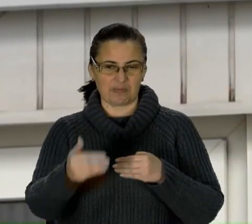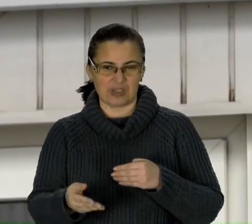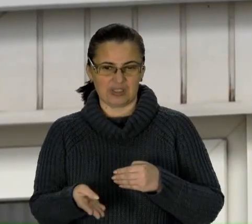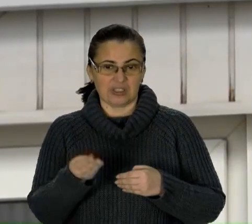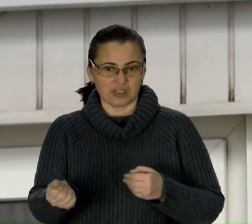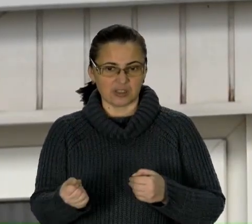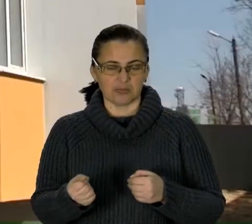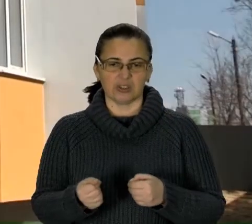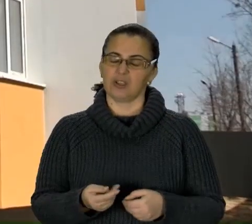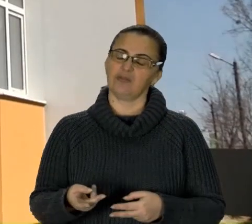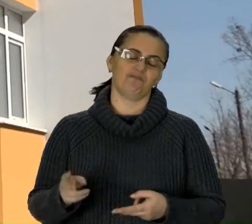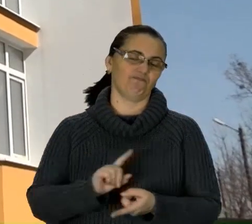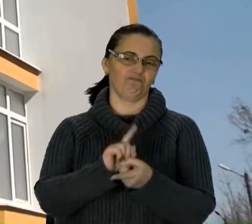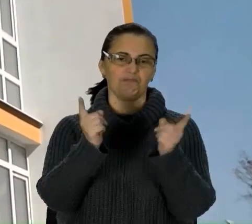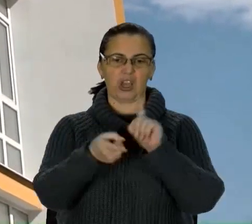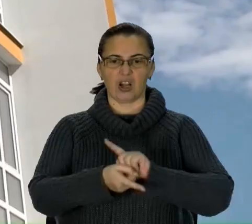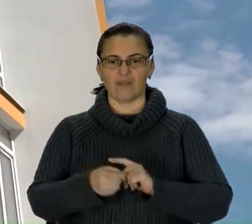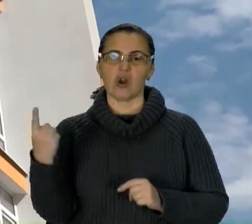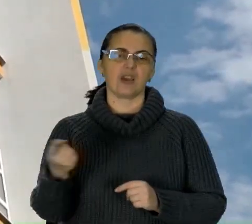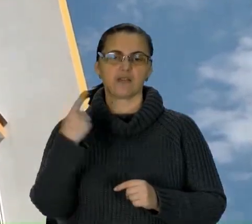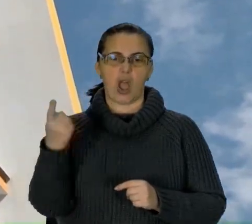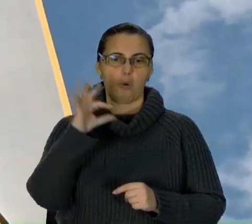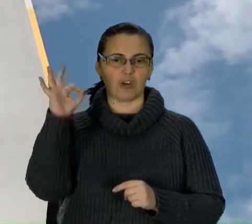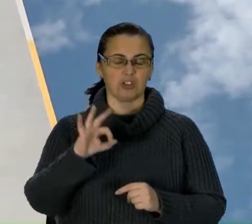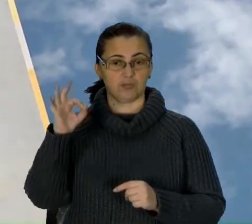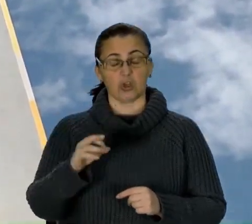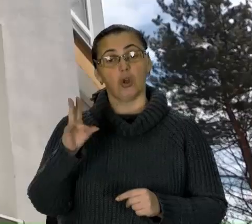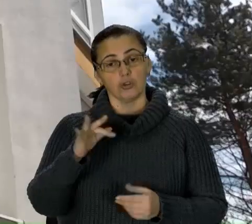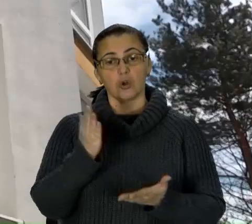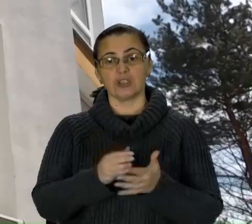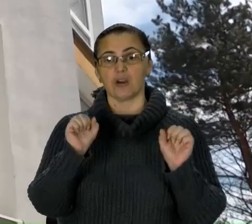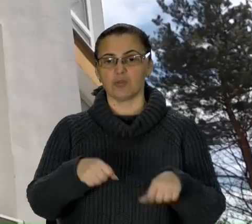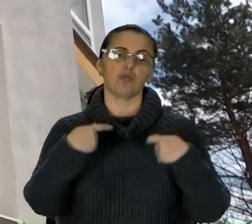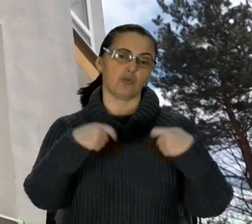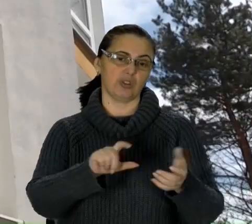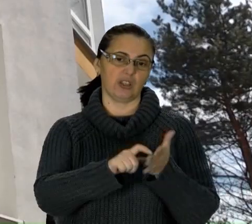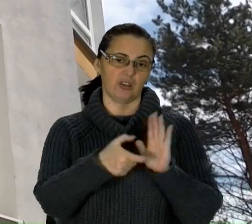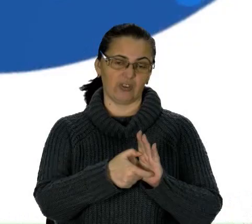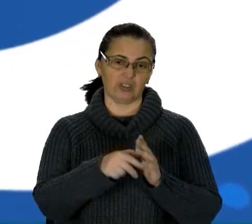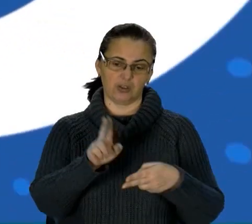14%. Також є можливість продати житло і погасити кредит достроково.